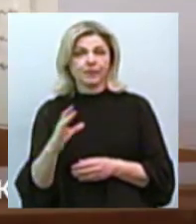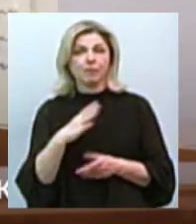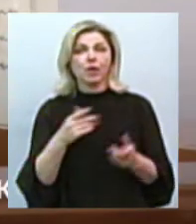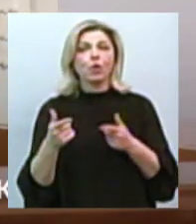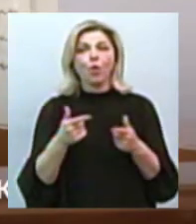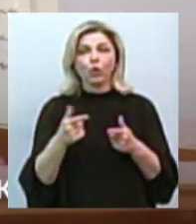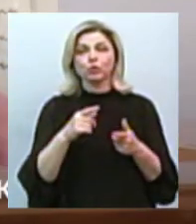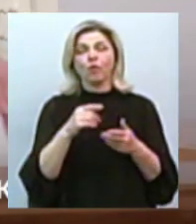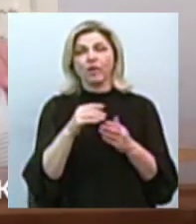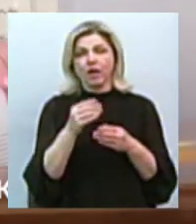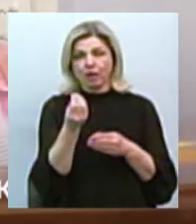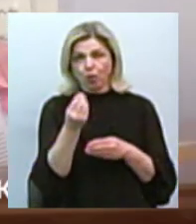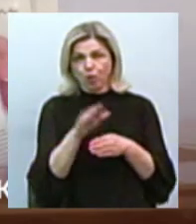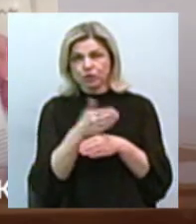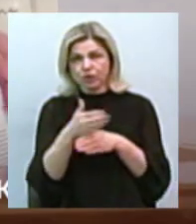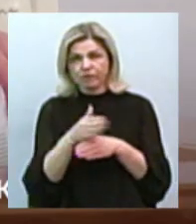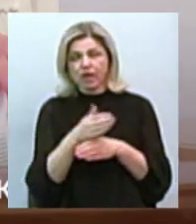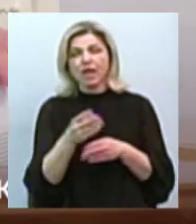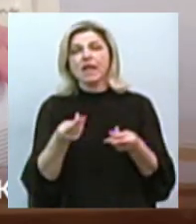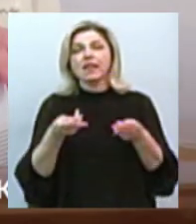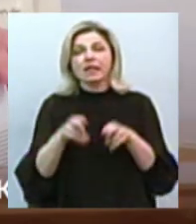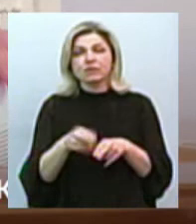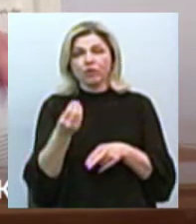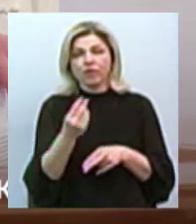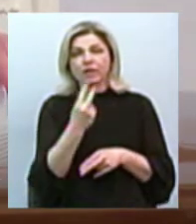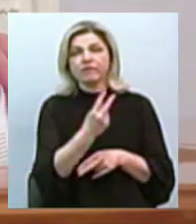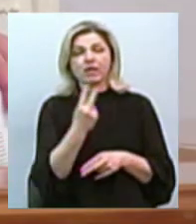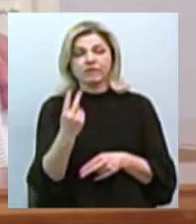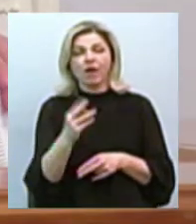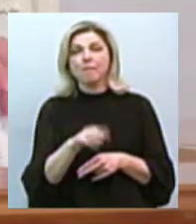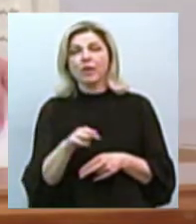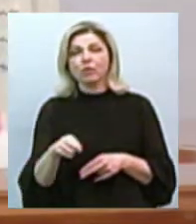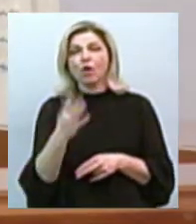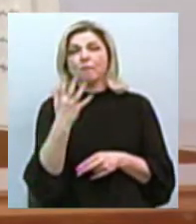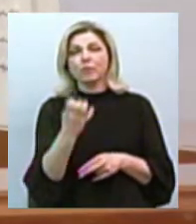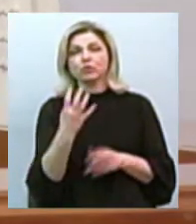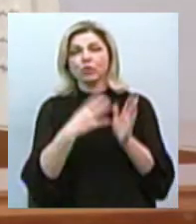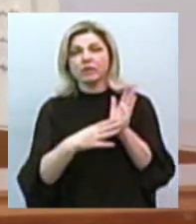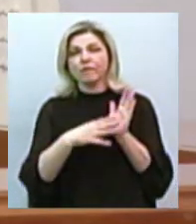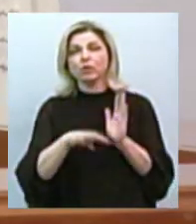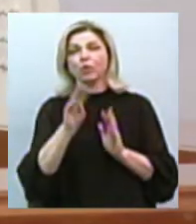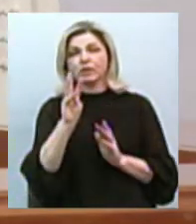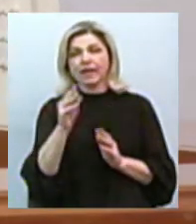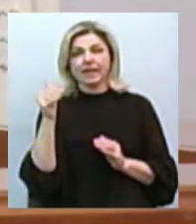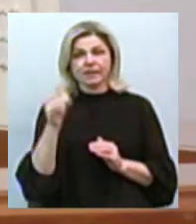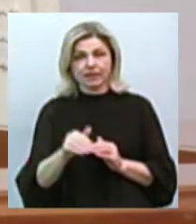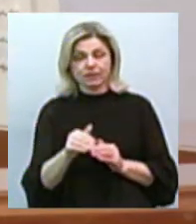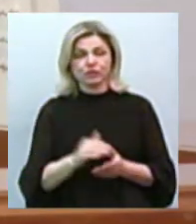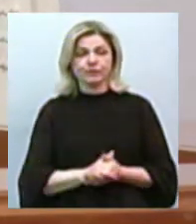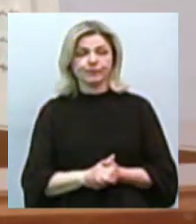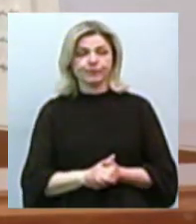розподілено додатково за рахунок вільного залишку 22 мільйони 593 тисячі, а саме для